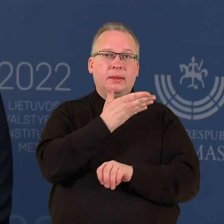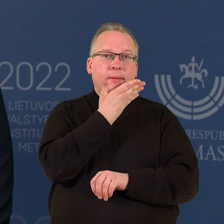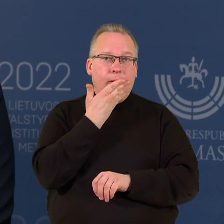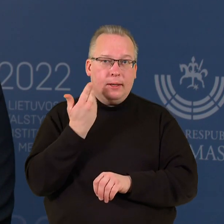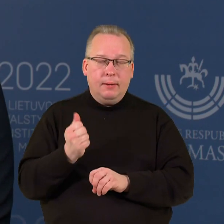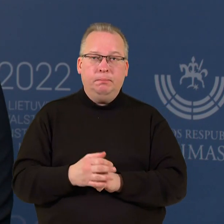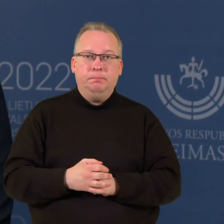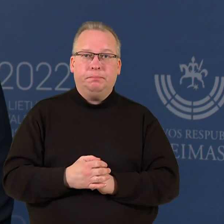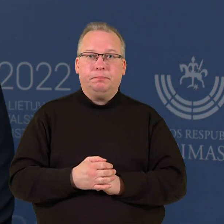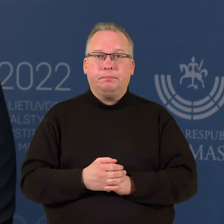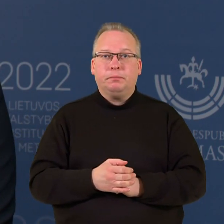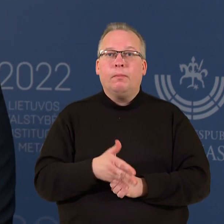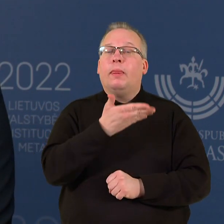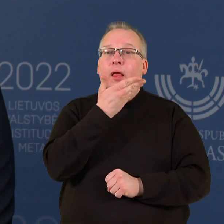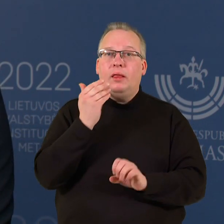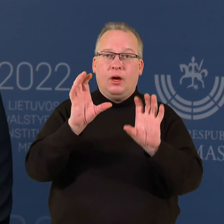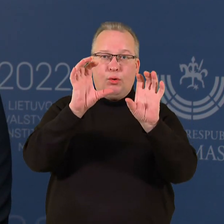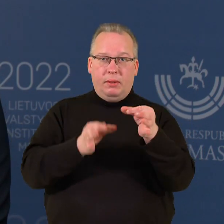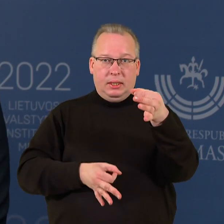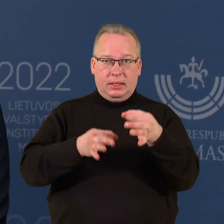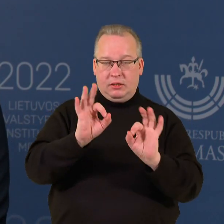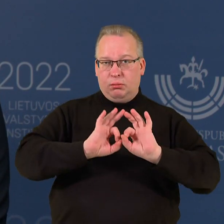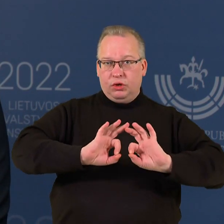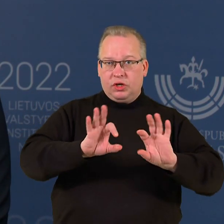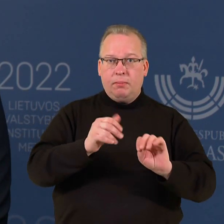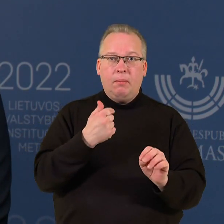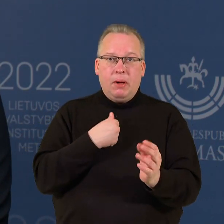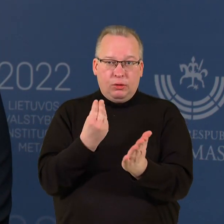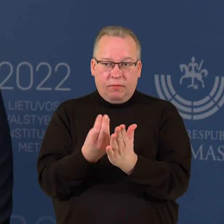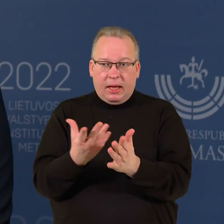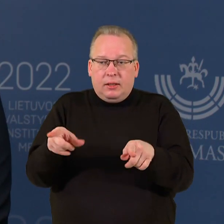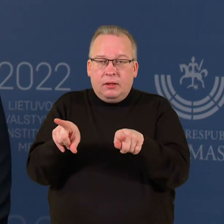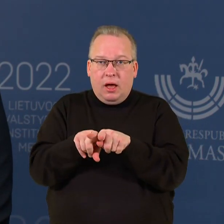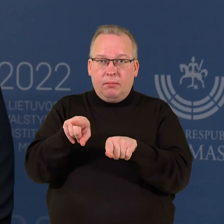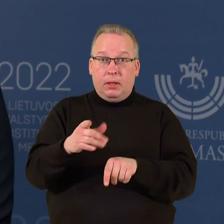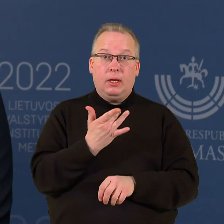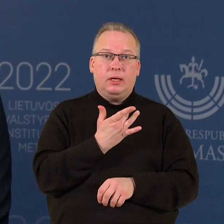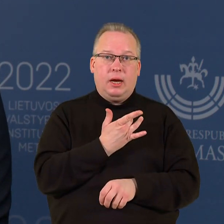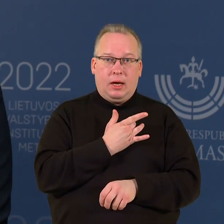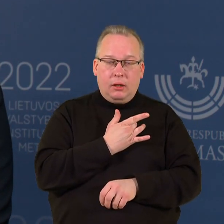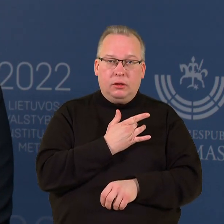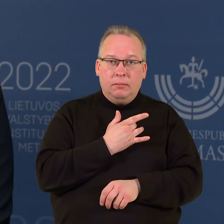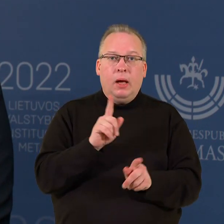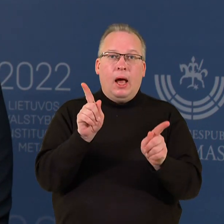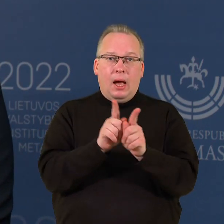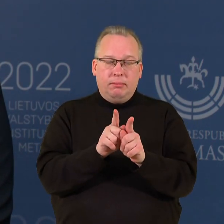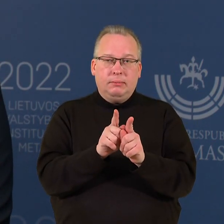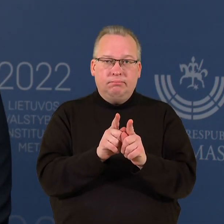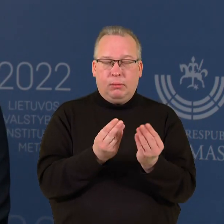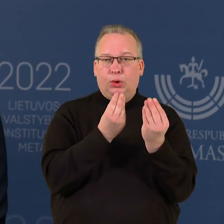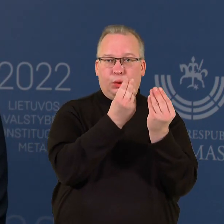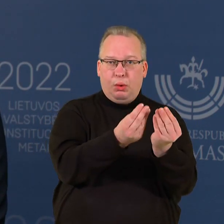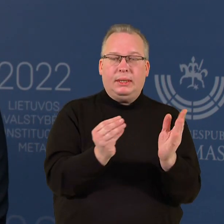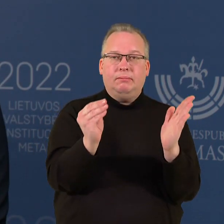nes nėra Konstitucinio teismo išaiškinimas mano vertinimu toksai, kad jisai reikalautų įkalti kažkokią konkrečią